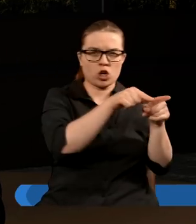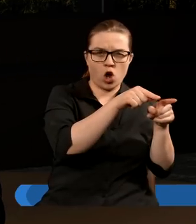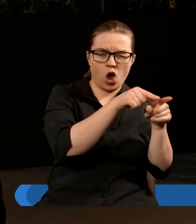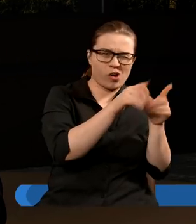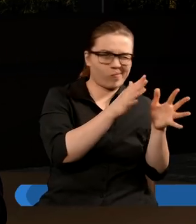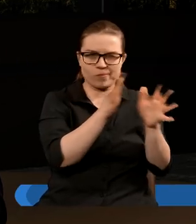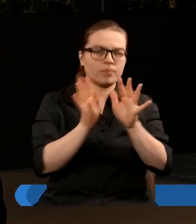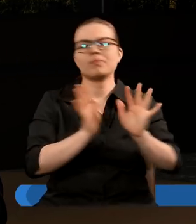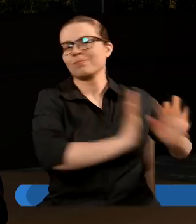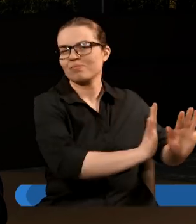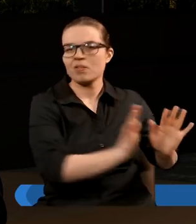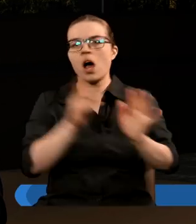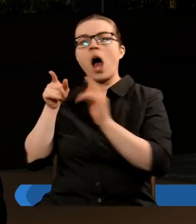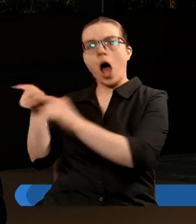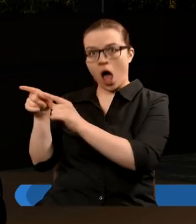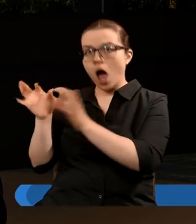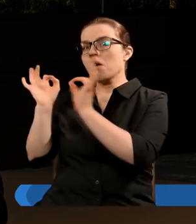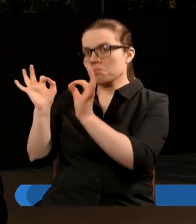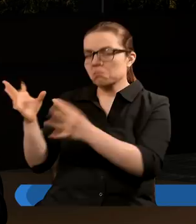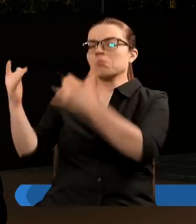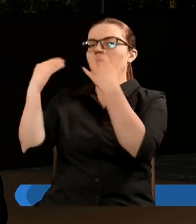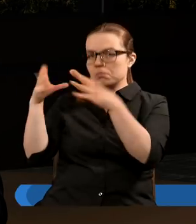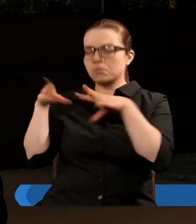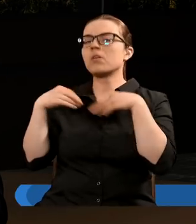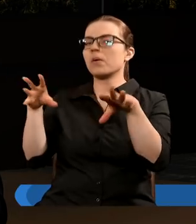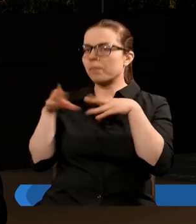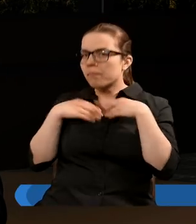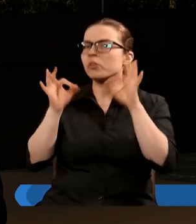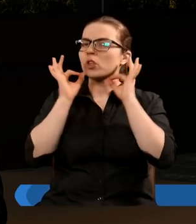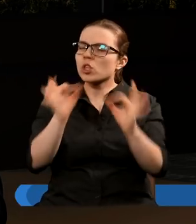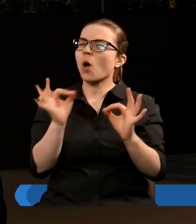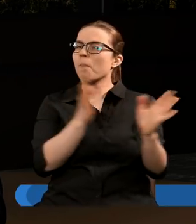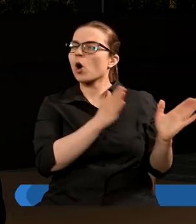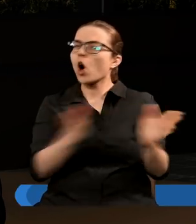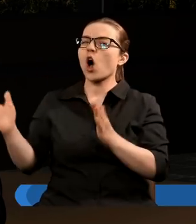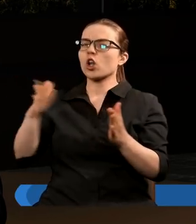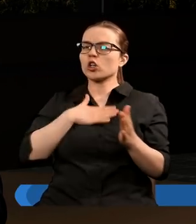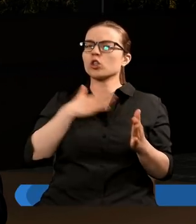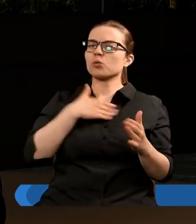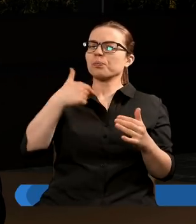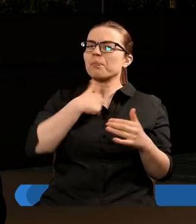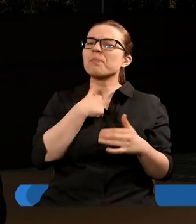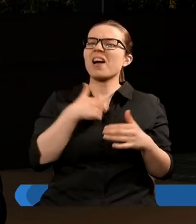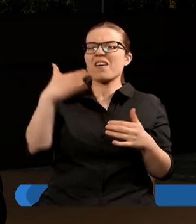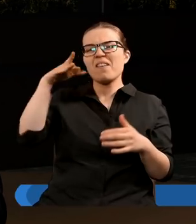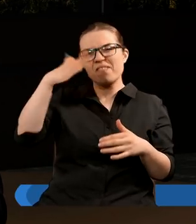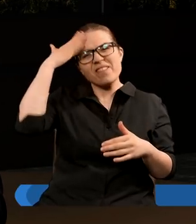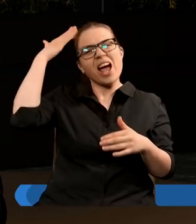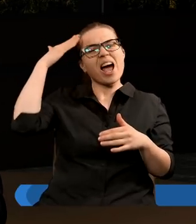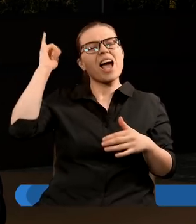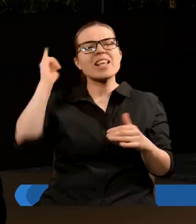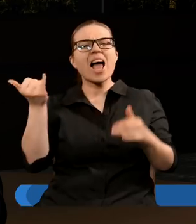ostateczne i na te wielkie dzieło zwodnicze, które szatan też przygotował na czas